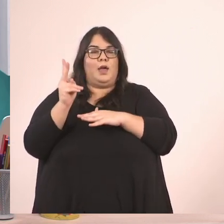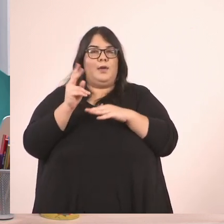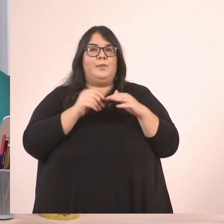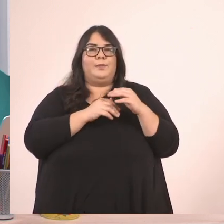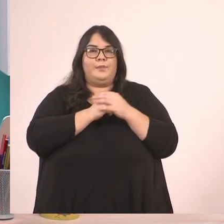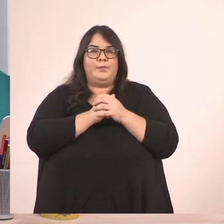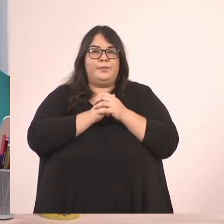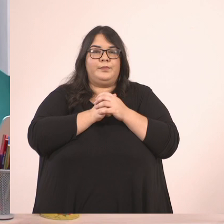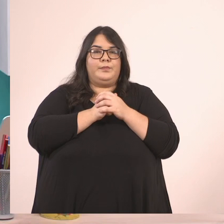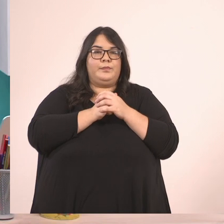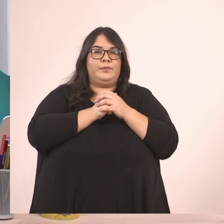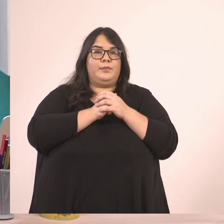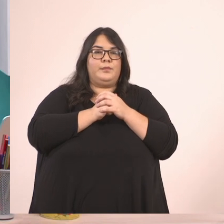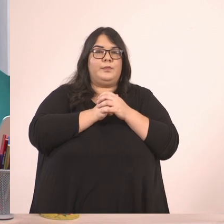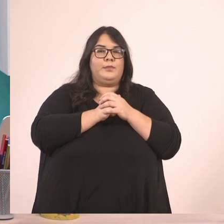12.